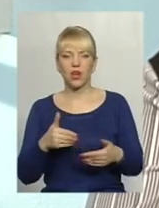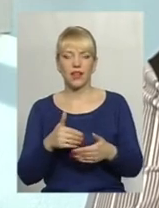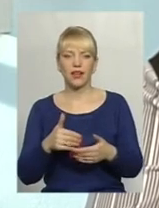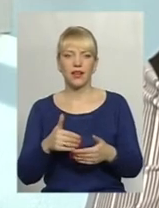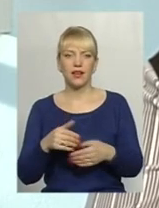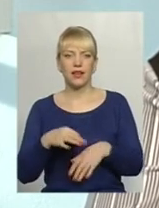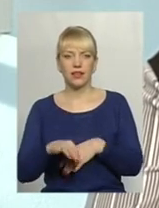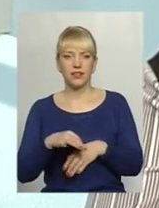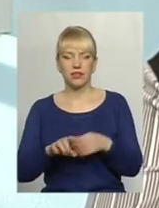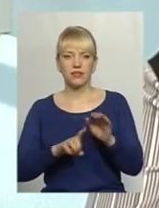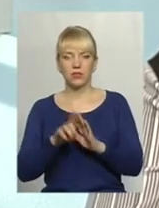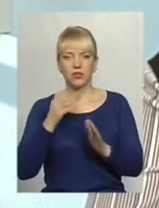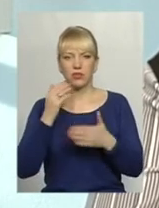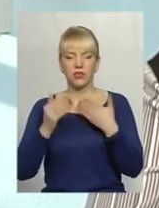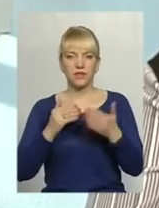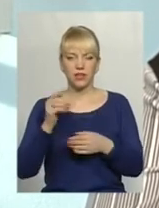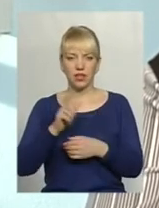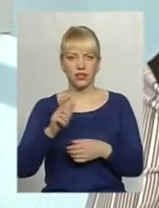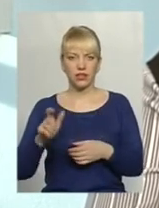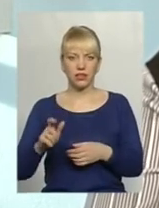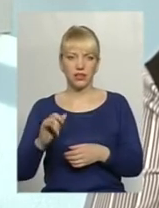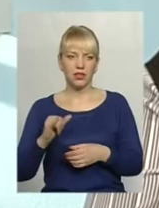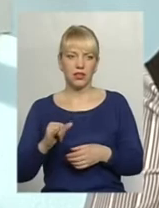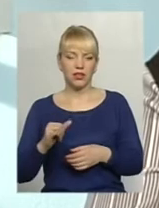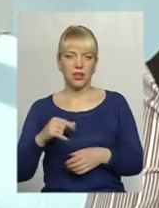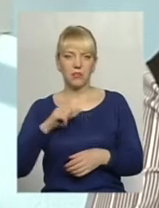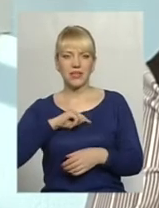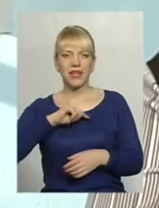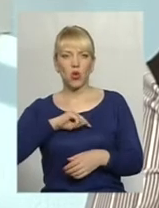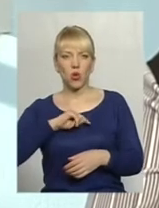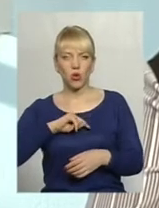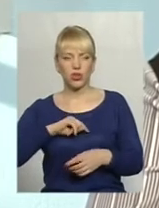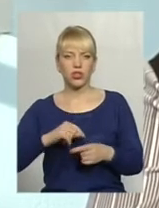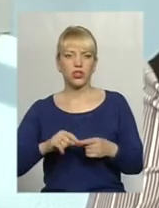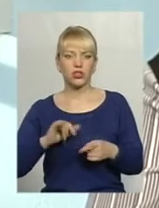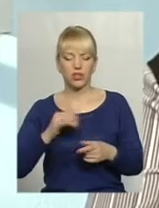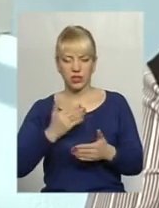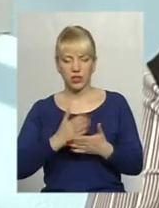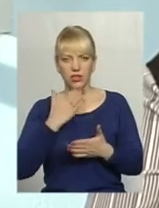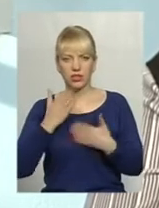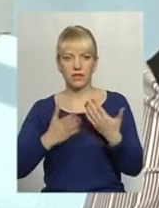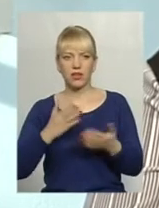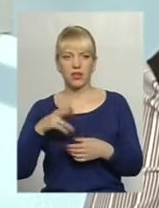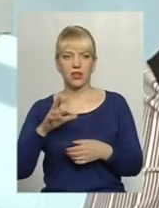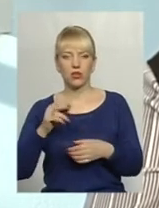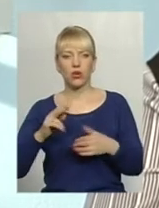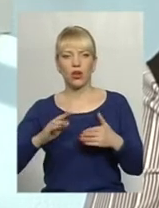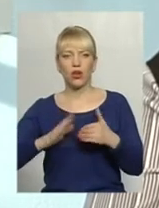починає звертатися, і психологічне, безпосередньо йдуть звернення до психологів.